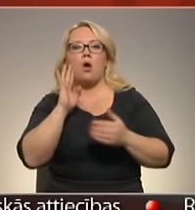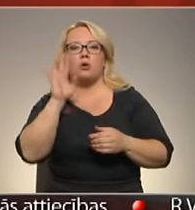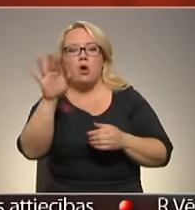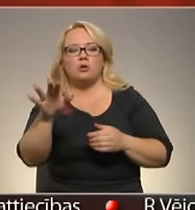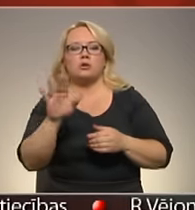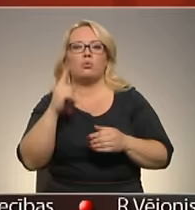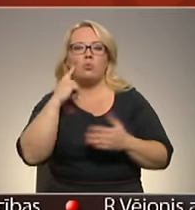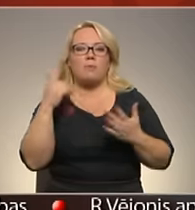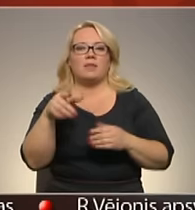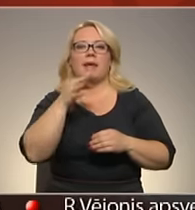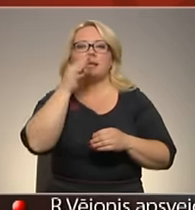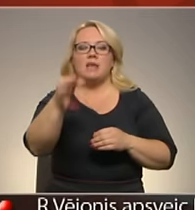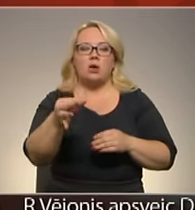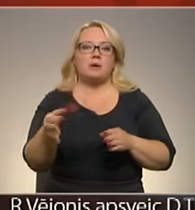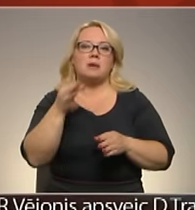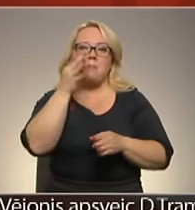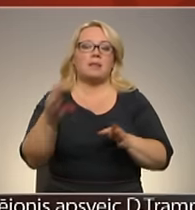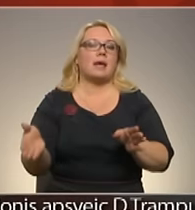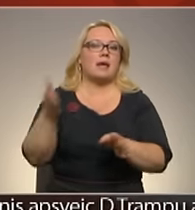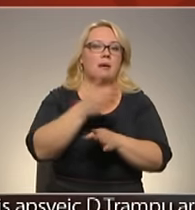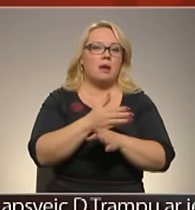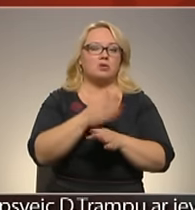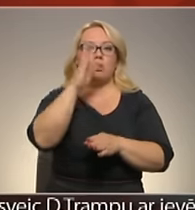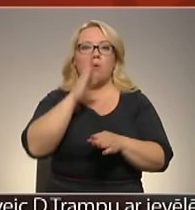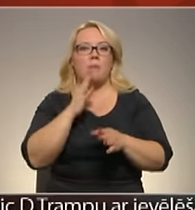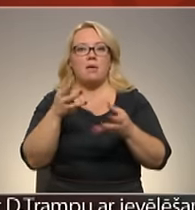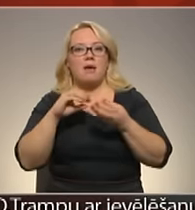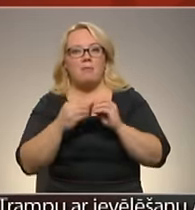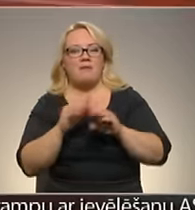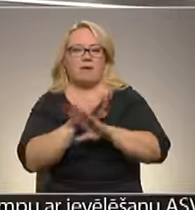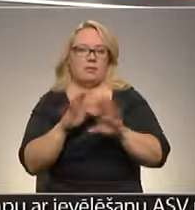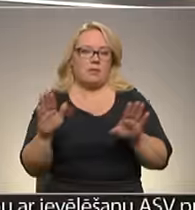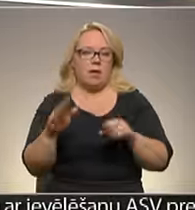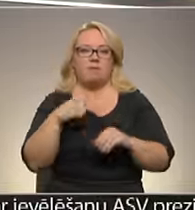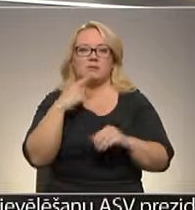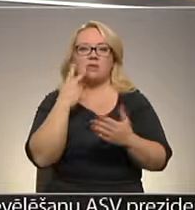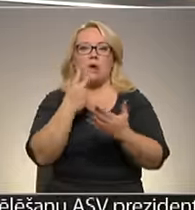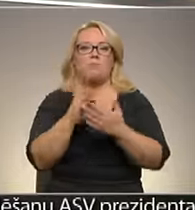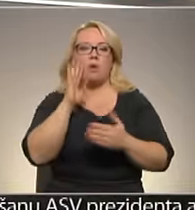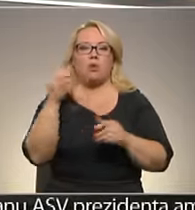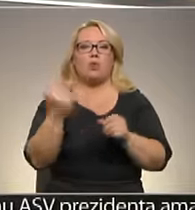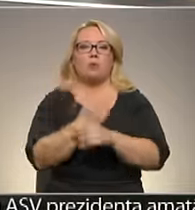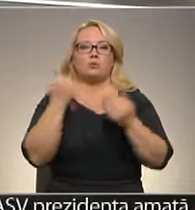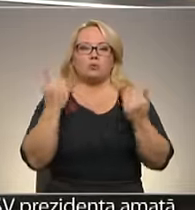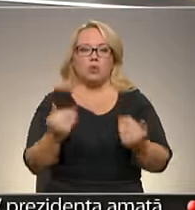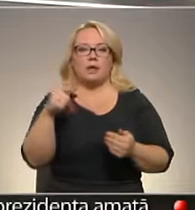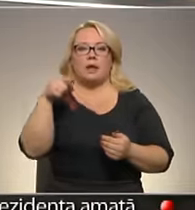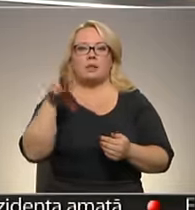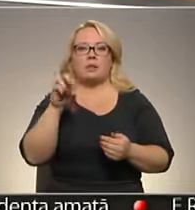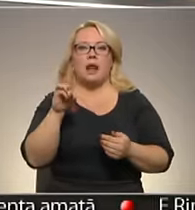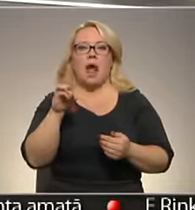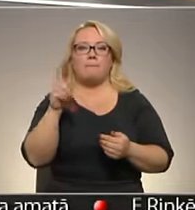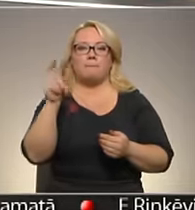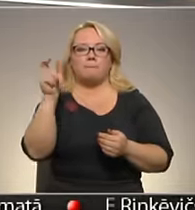vai šie izteikumi, kas bija izteikti iepriekš, ir nopietni ņemami vai nē. Bet tad prognozes ir tādas, ka kopš šodienas Trumps kļūs